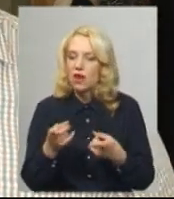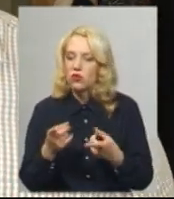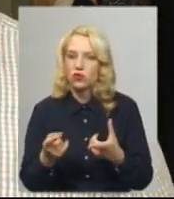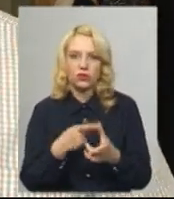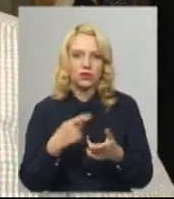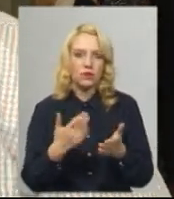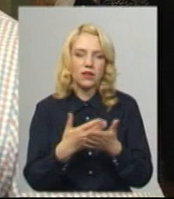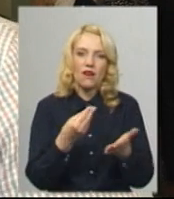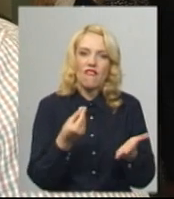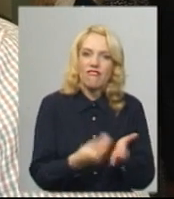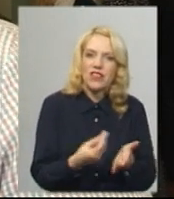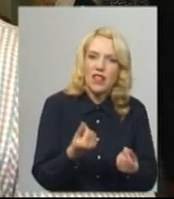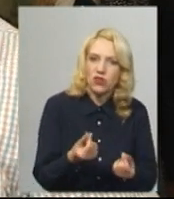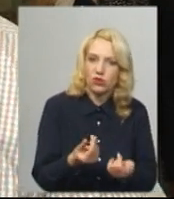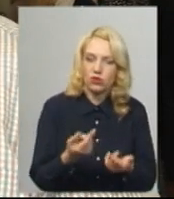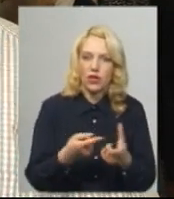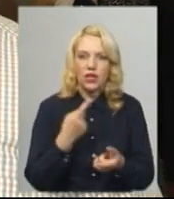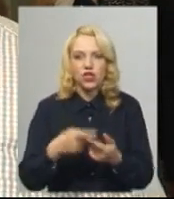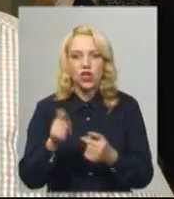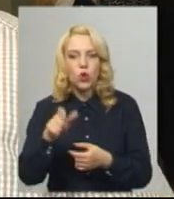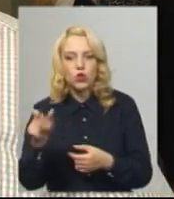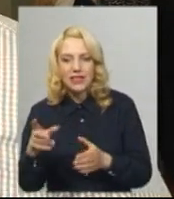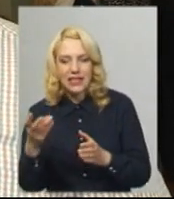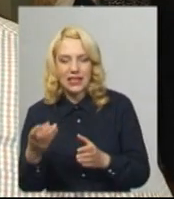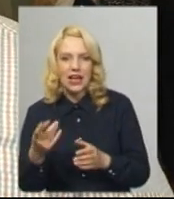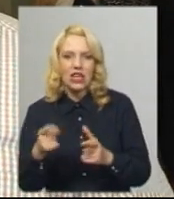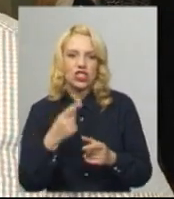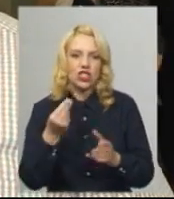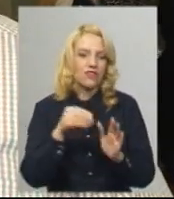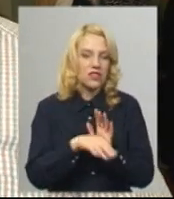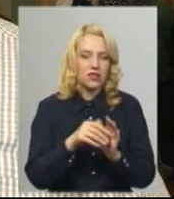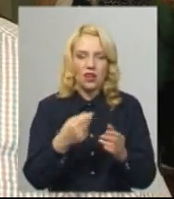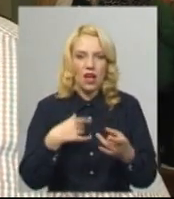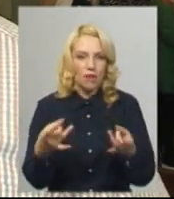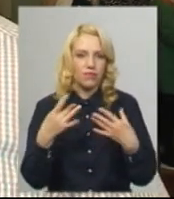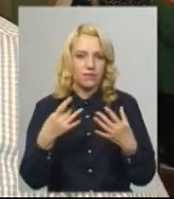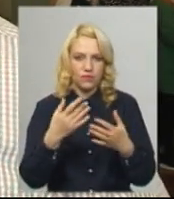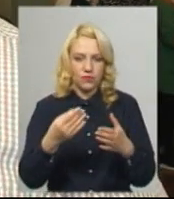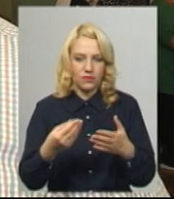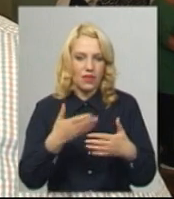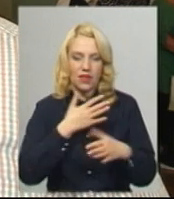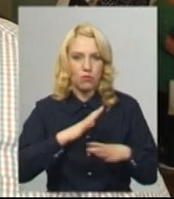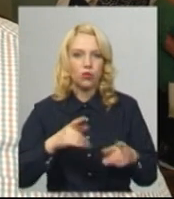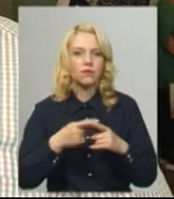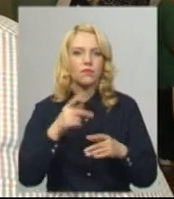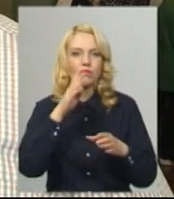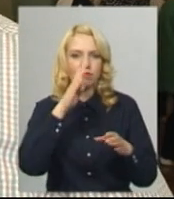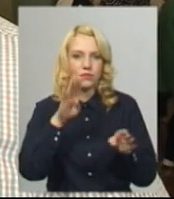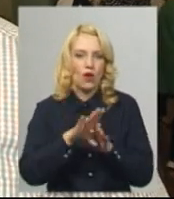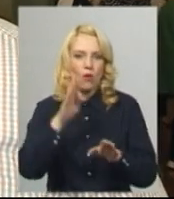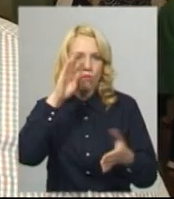фінансові, чи людські ресурси, чи інвестиційні, наведено не було. Як на мою думку, це лише політичний піар і